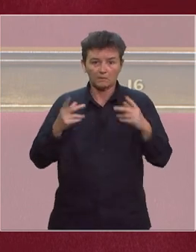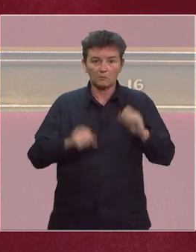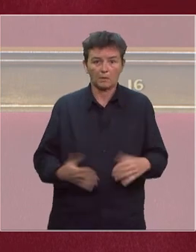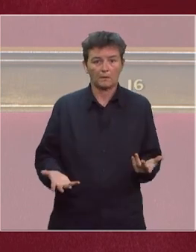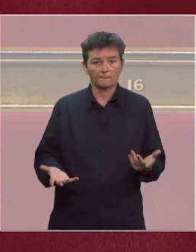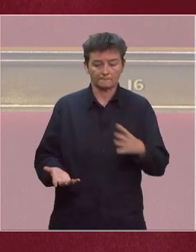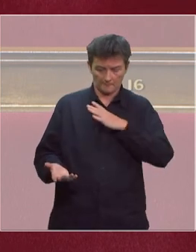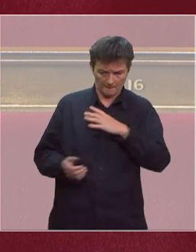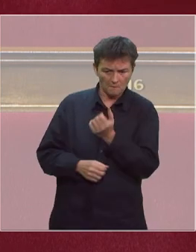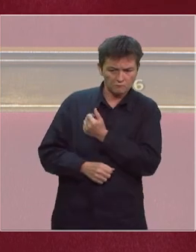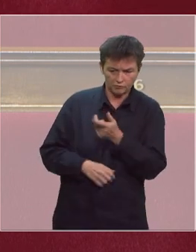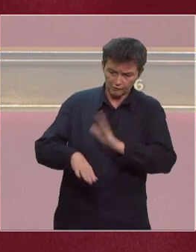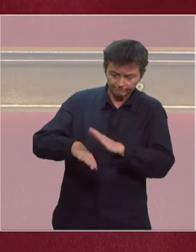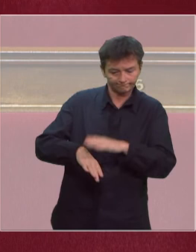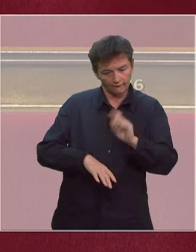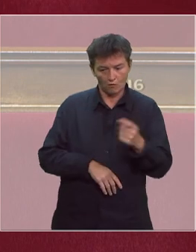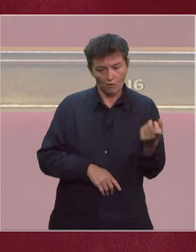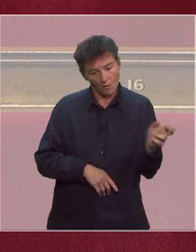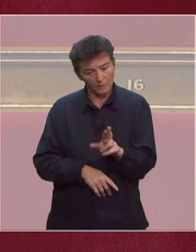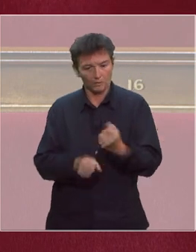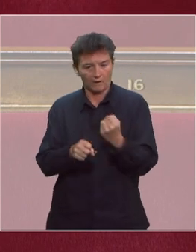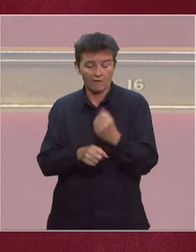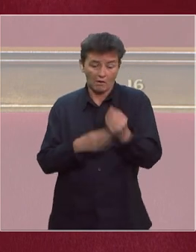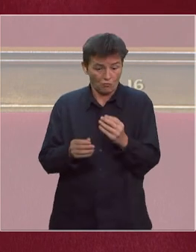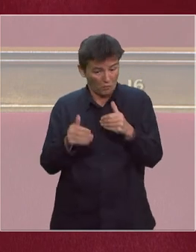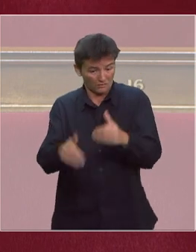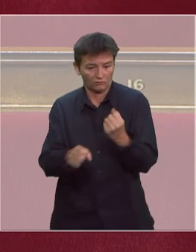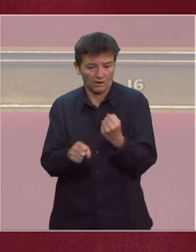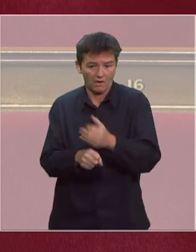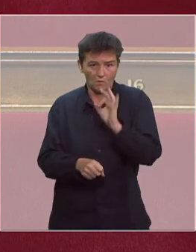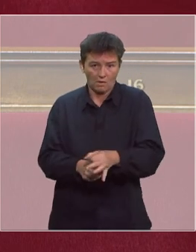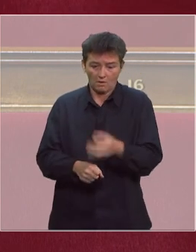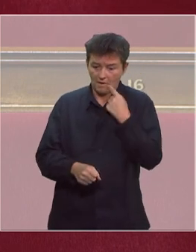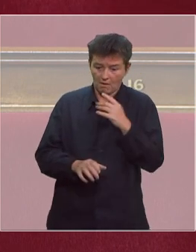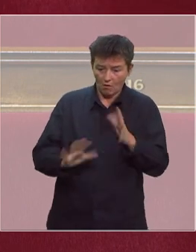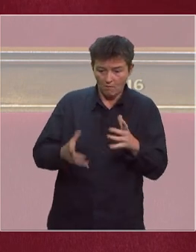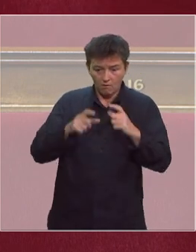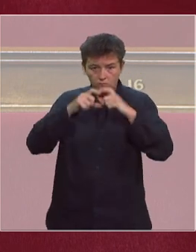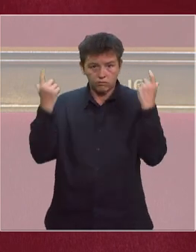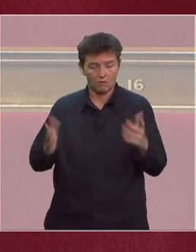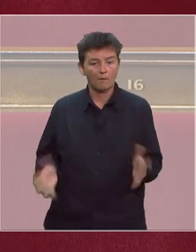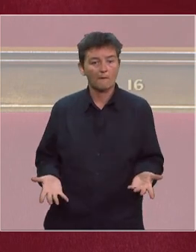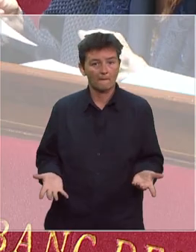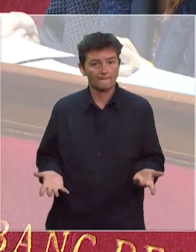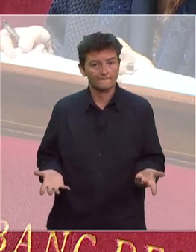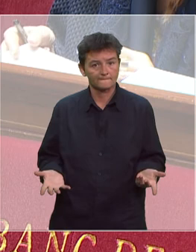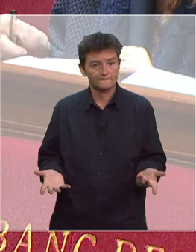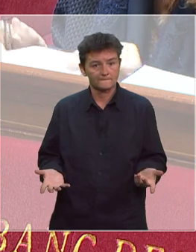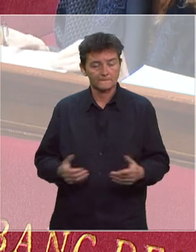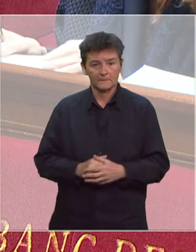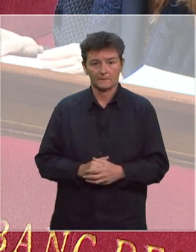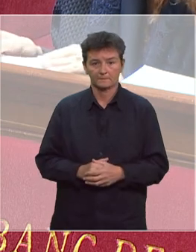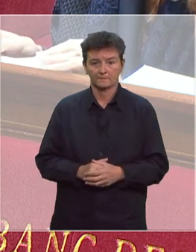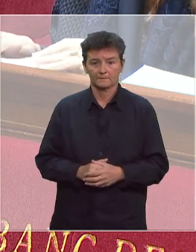encouragez à reprendre ou à poursuivre leur activité, à s'équiper correctement, comme vous le préconisez, avec ces